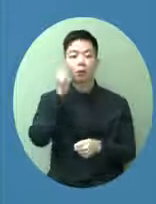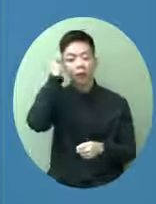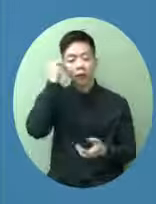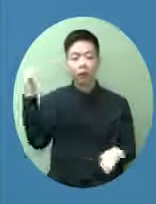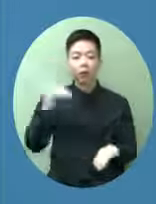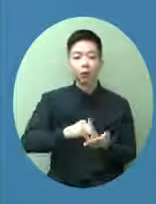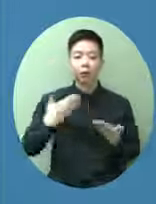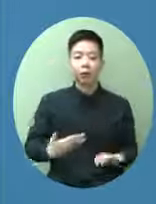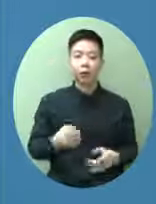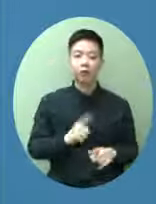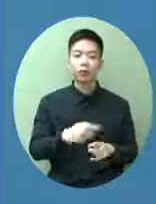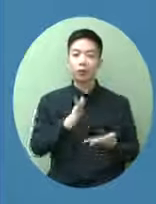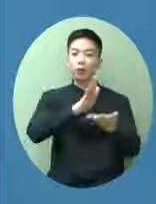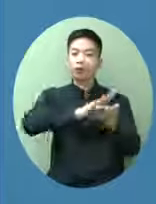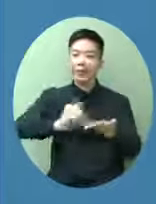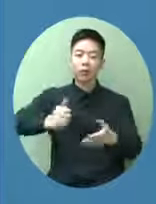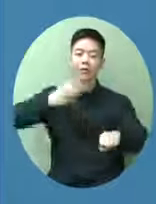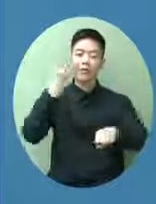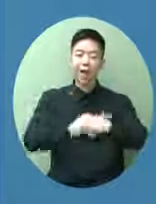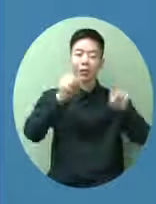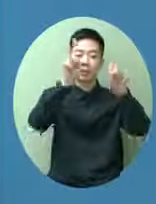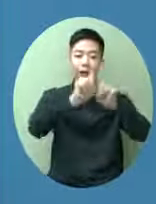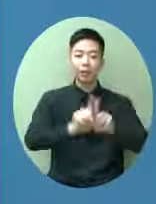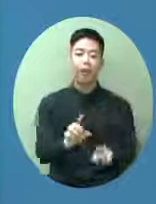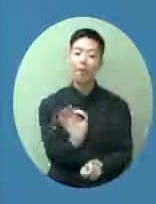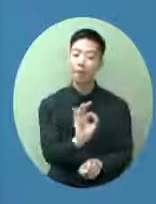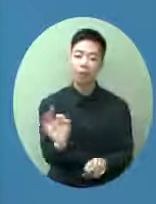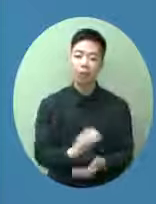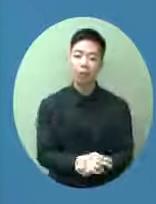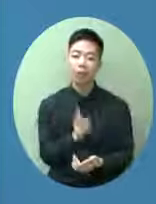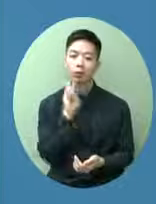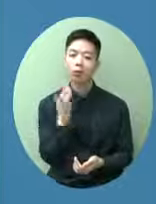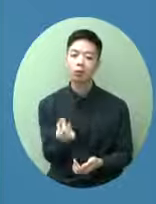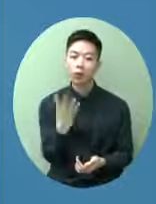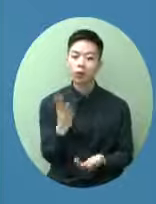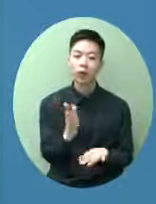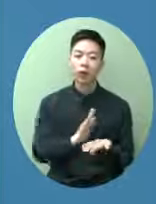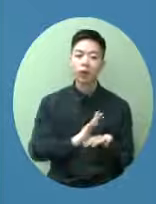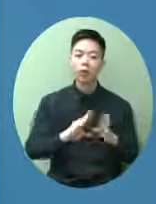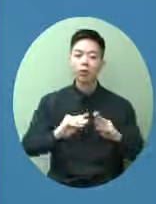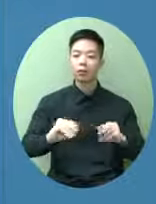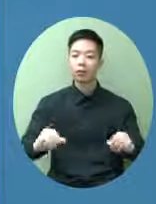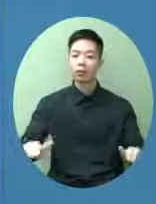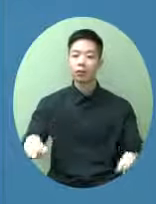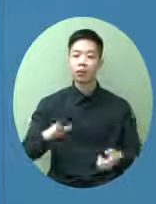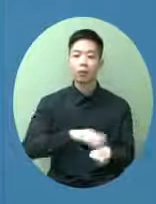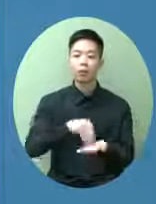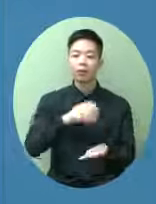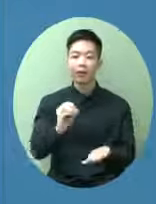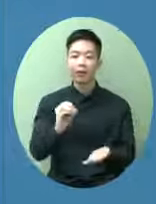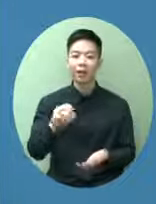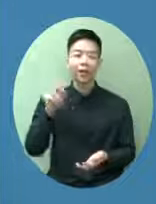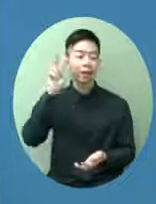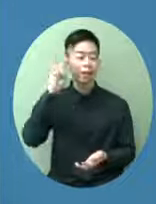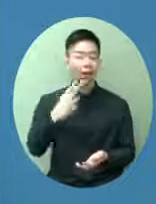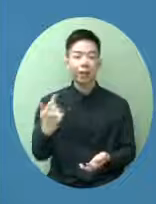很硬性的指標就是說你本地清零28天或者每天輸入過不超過五